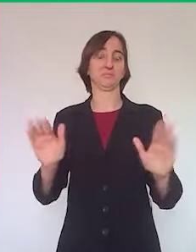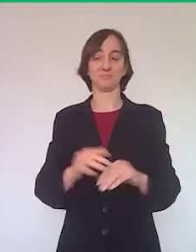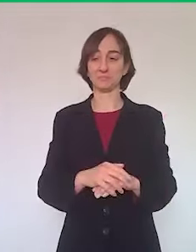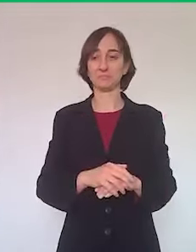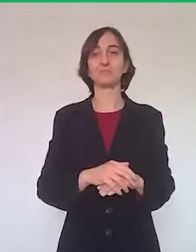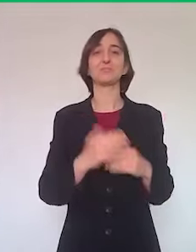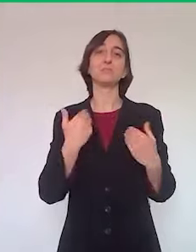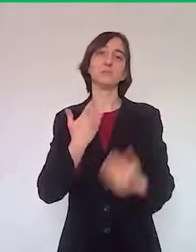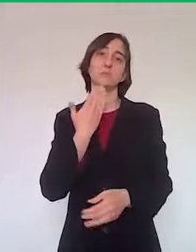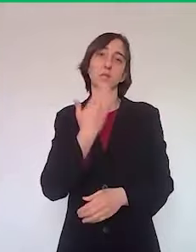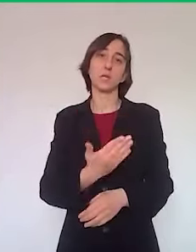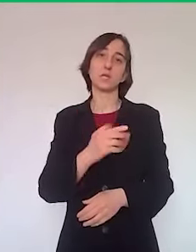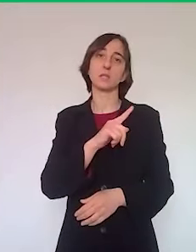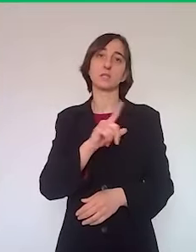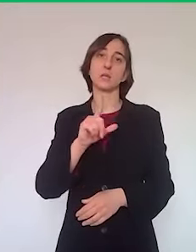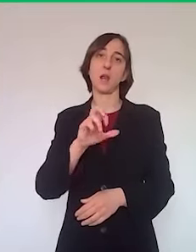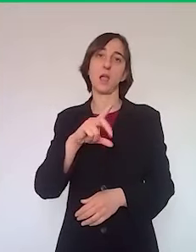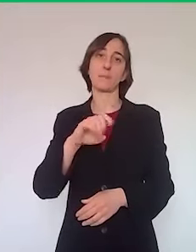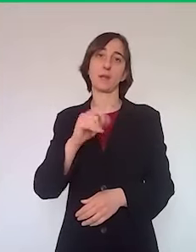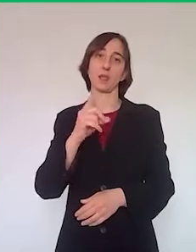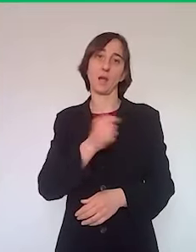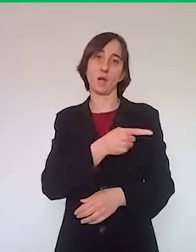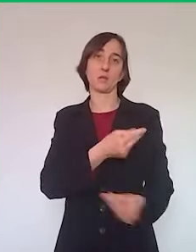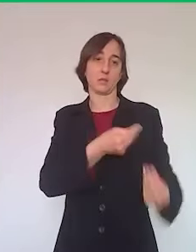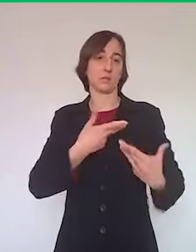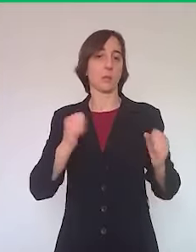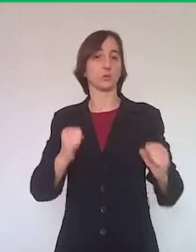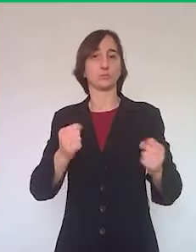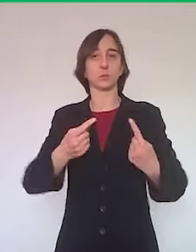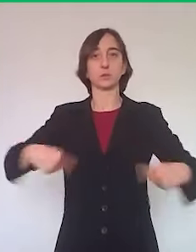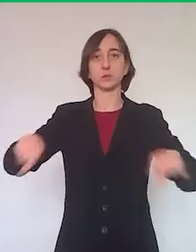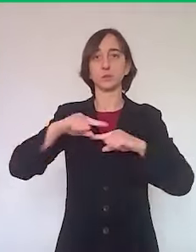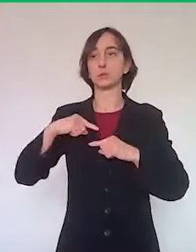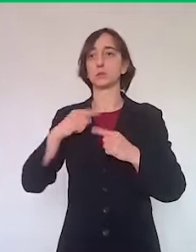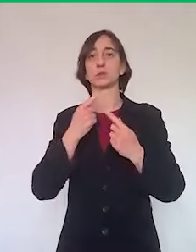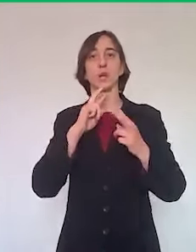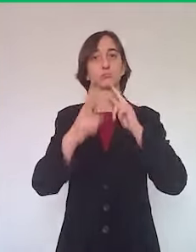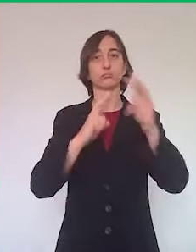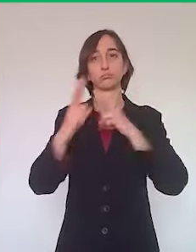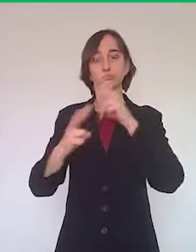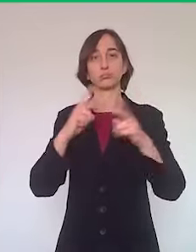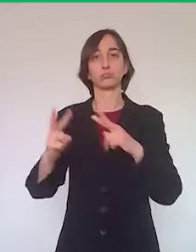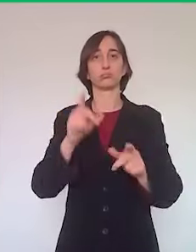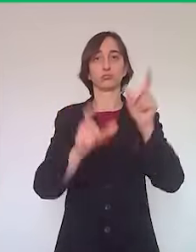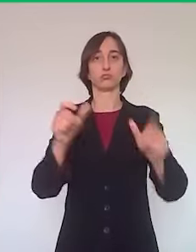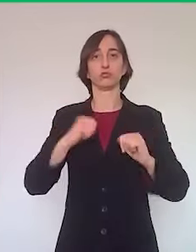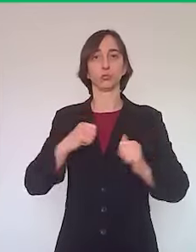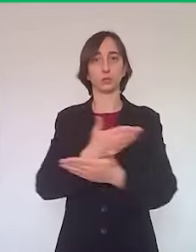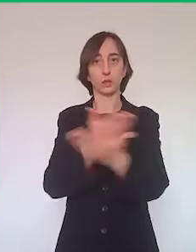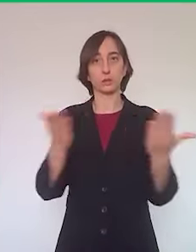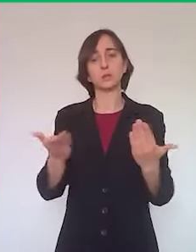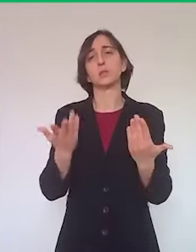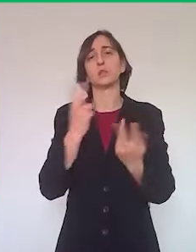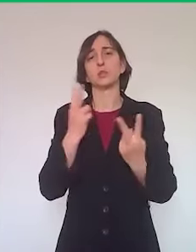'occasione che ci dà di rispondere direttamente ai cittadini e di poterci confrontare con le domande che vengono poste, almeno una parte, l'altra